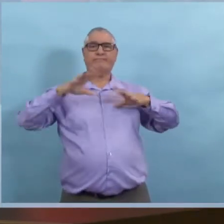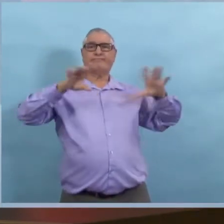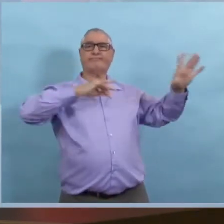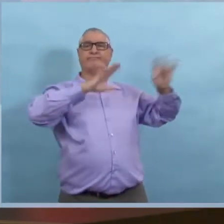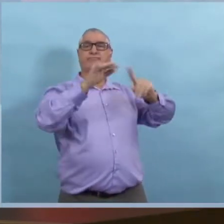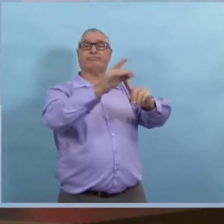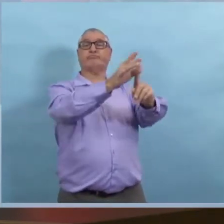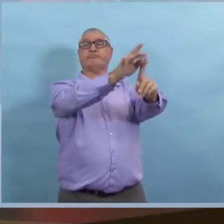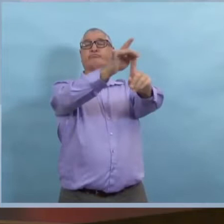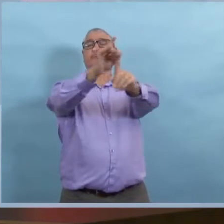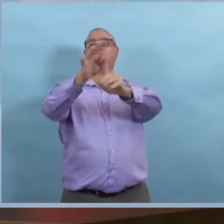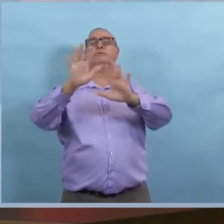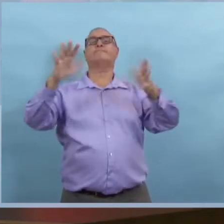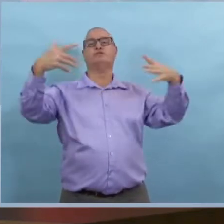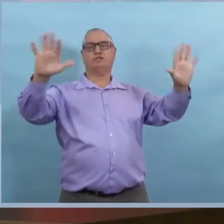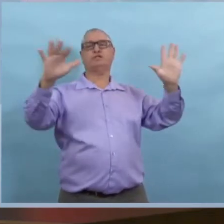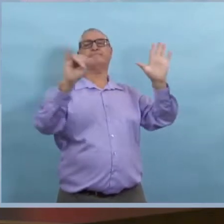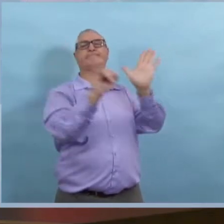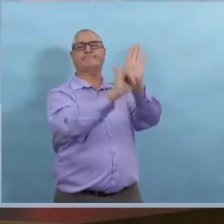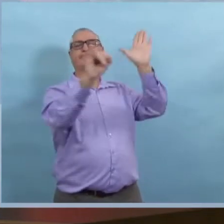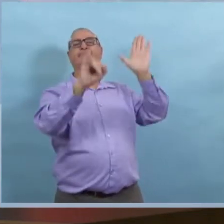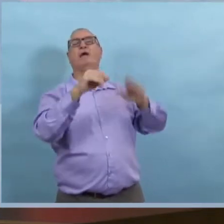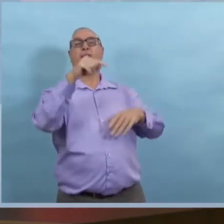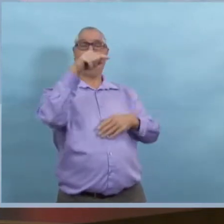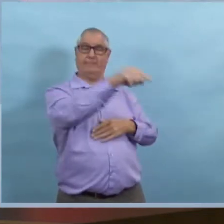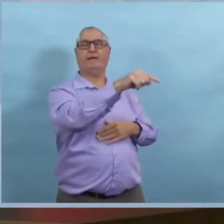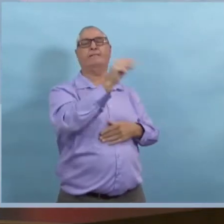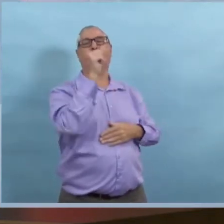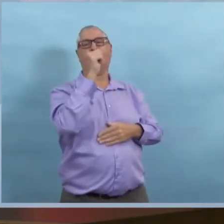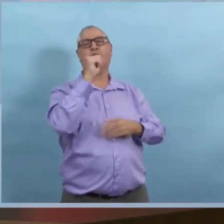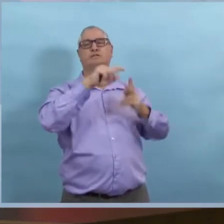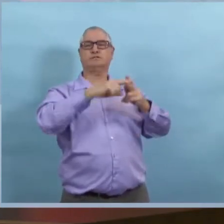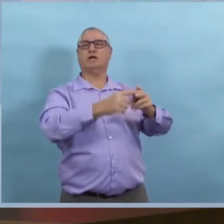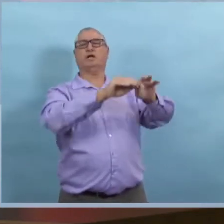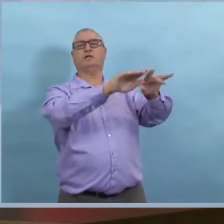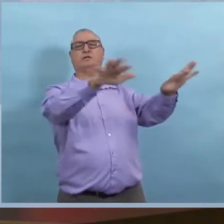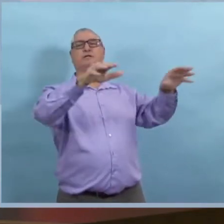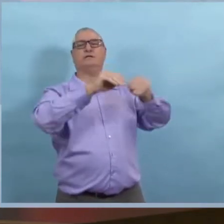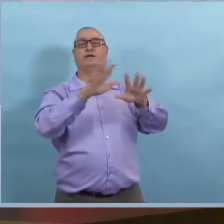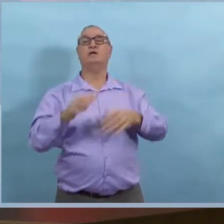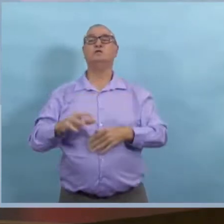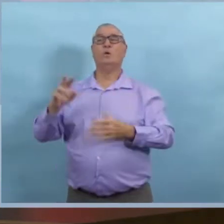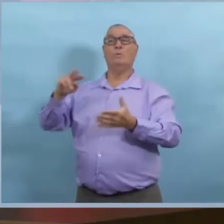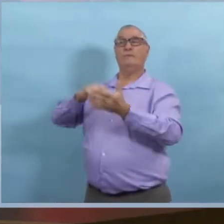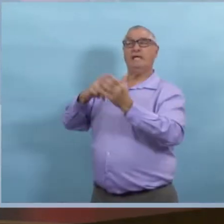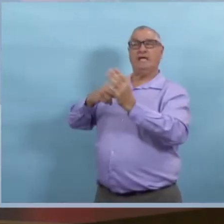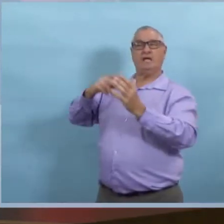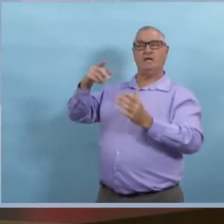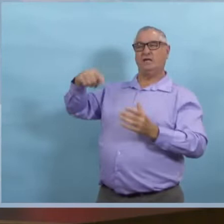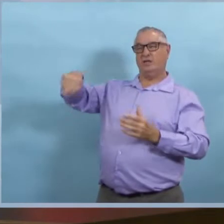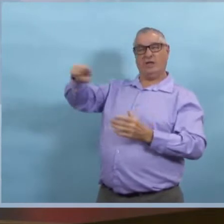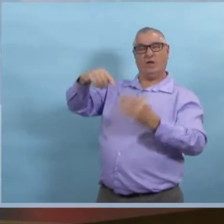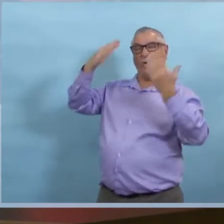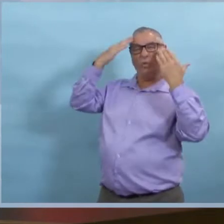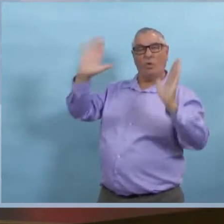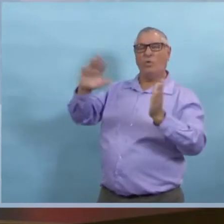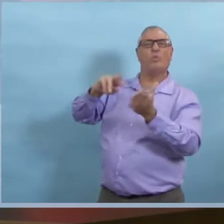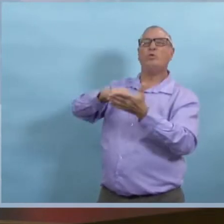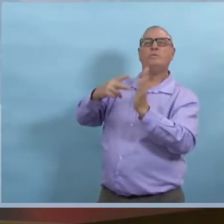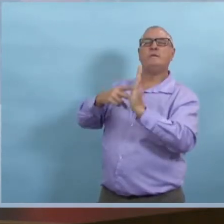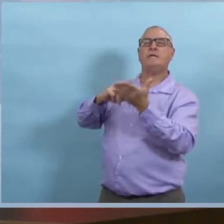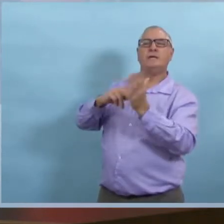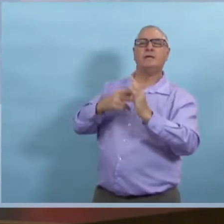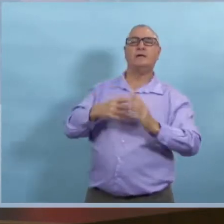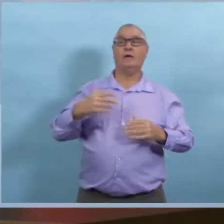attrapé le virus, mais ils étaient à ces endroits-là. Qu'est-ce que vous voulez dire pendant ce temps-là ? Est-ce que c'est sept semaines et autres ?